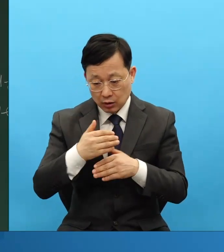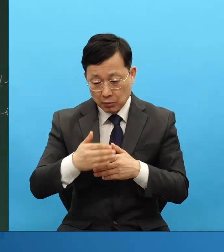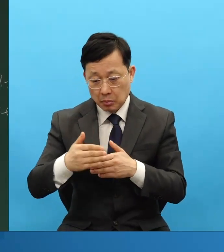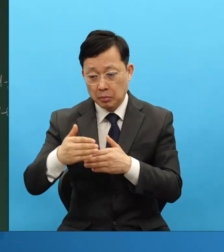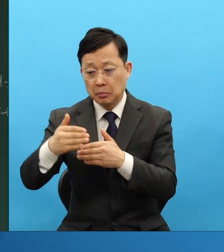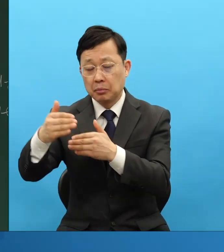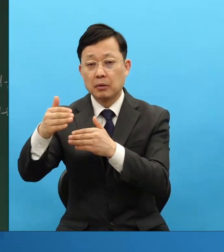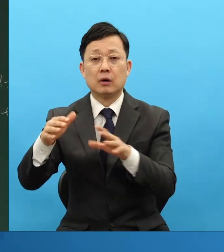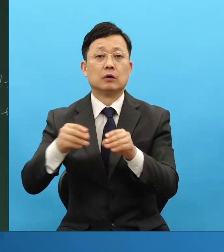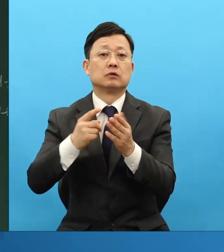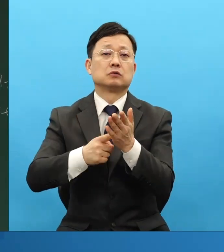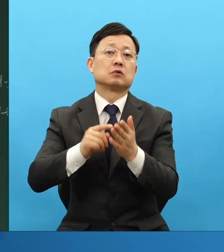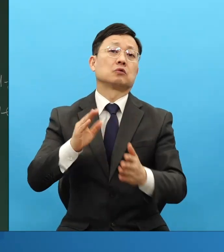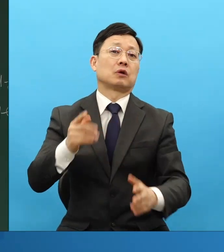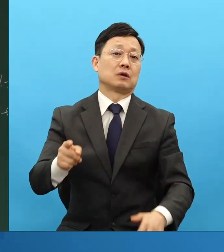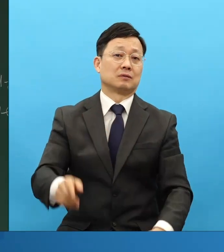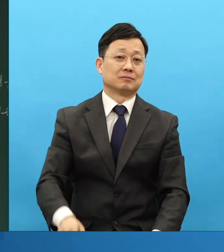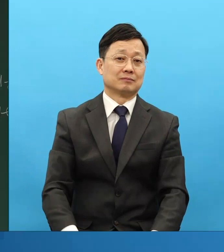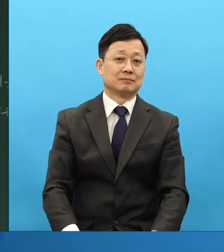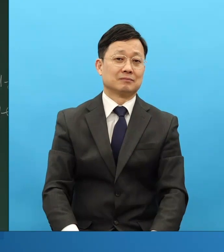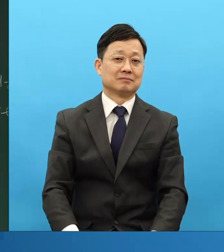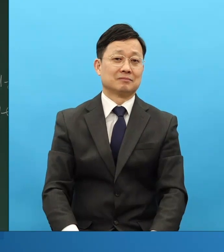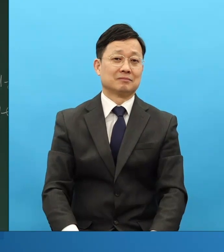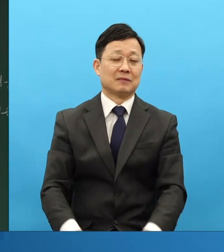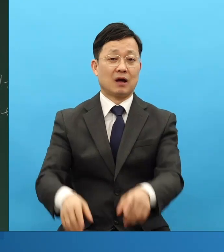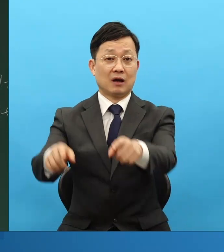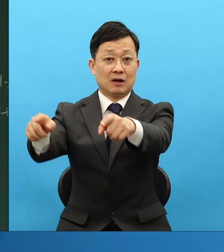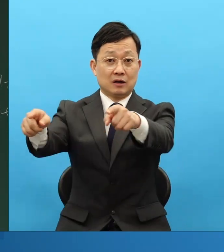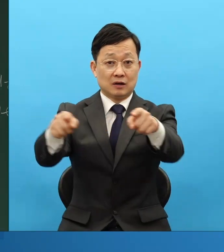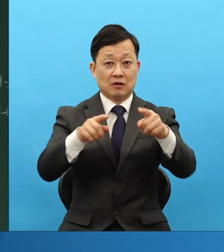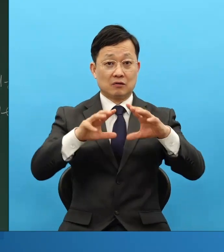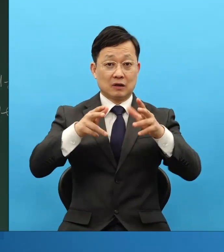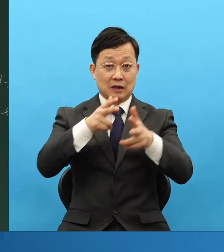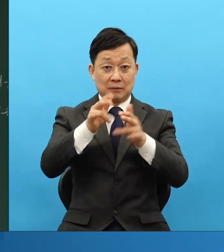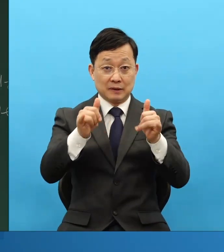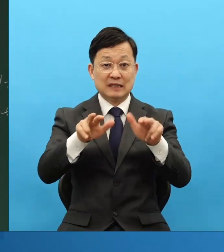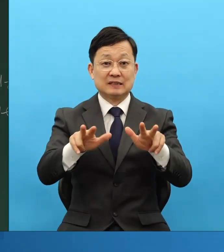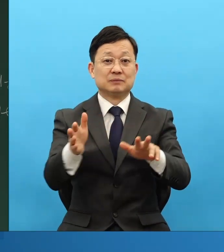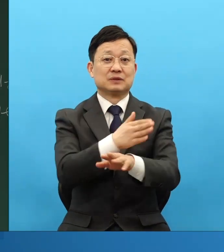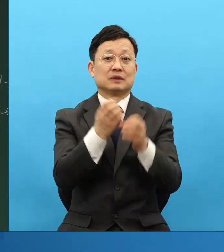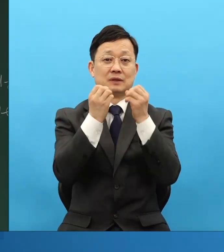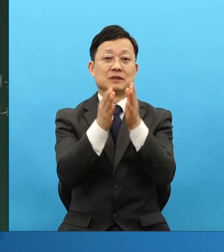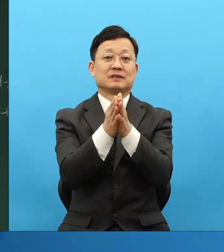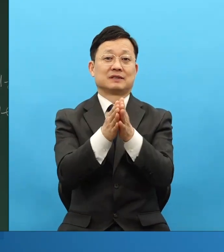전국 세계 산업인 오늘부터 지금부터 시작하세요.